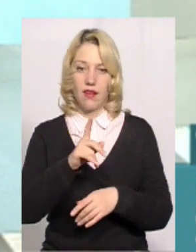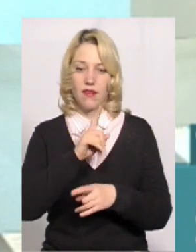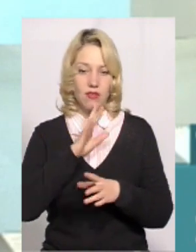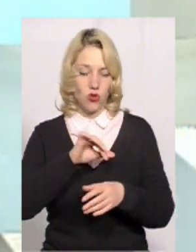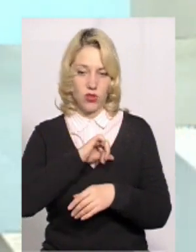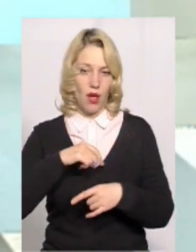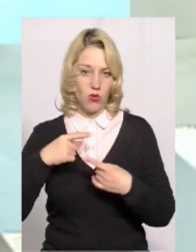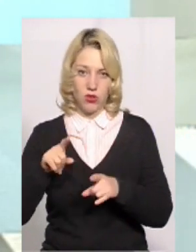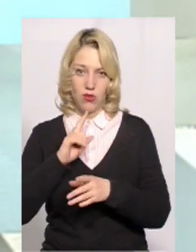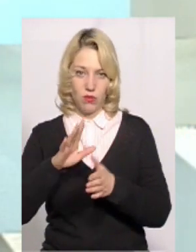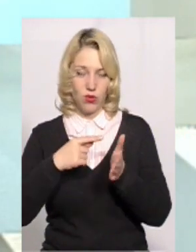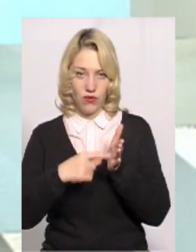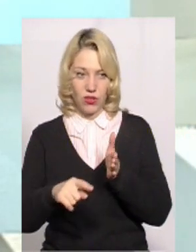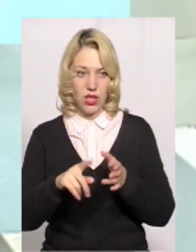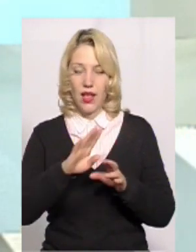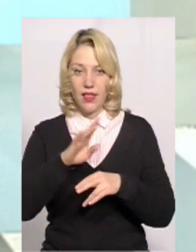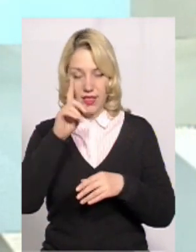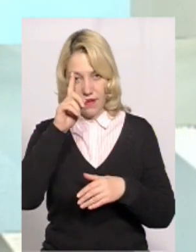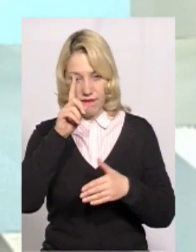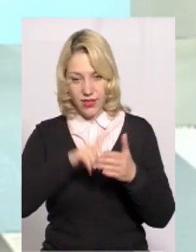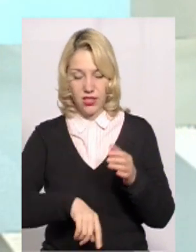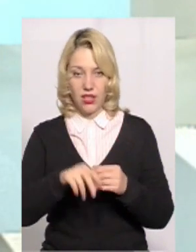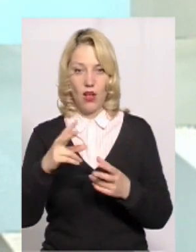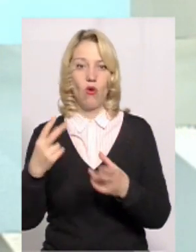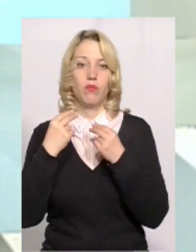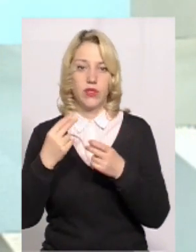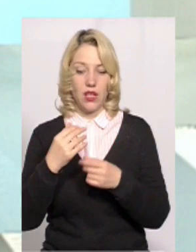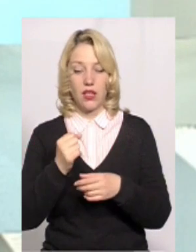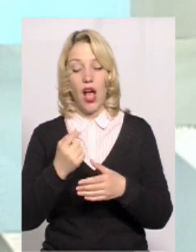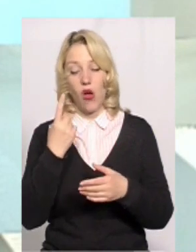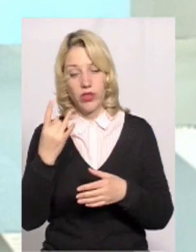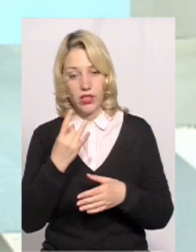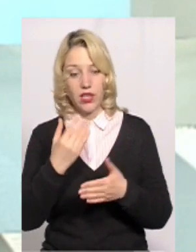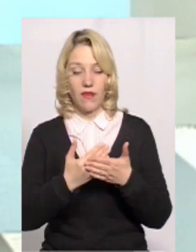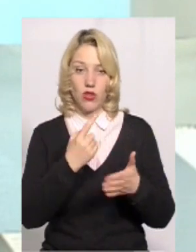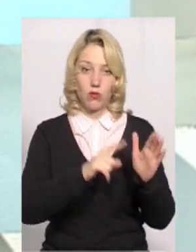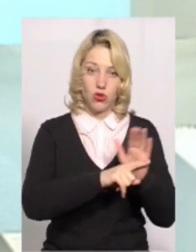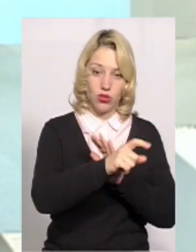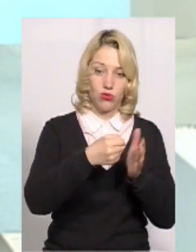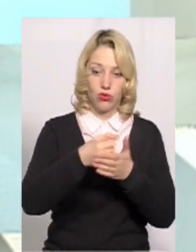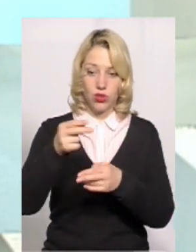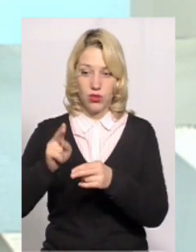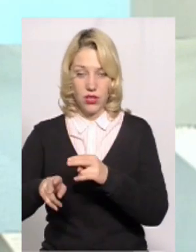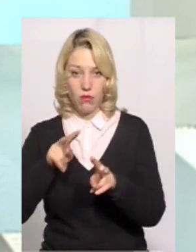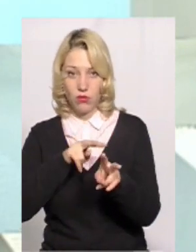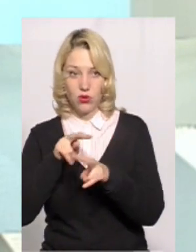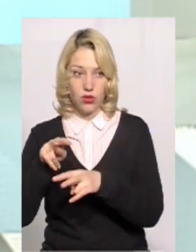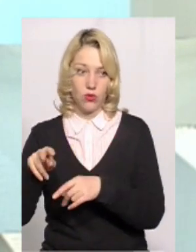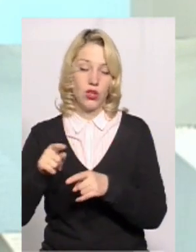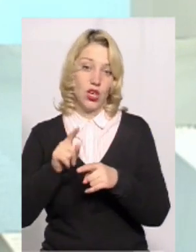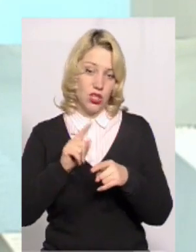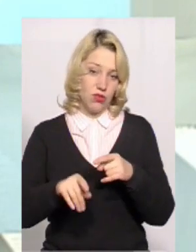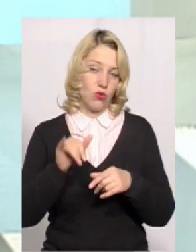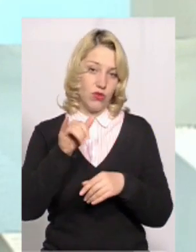самостійно не викреслений. Просто не вірте обіцянкам, а один раз від початку до кінця прослідкуйте. Дуже швидко у вас буде шанс, у нас восени